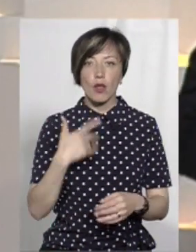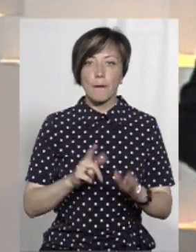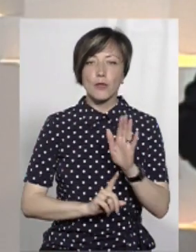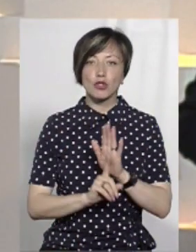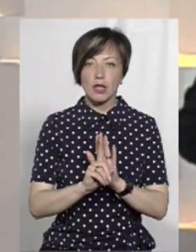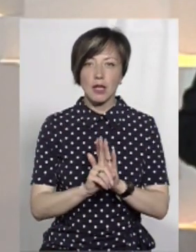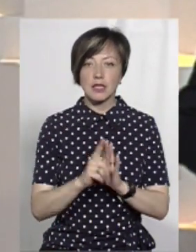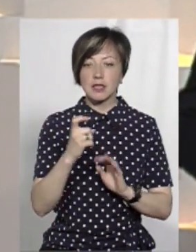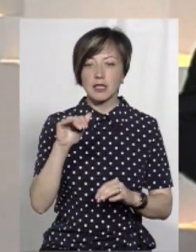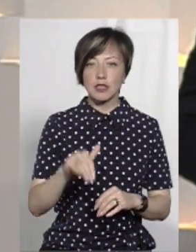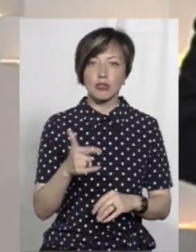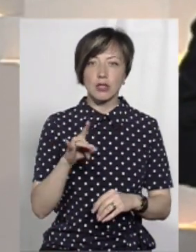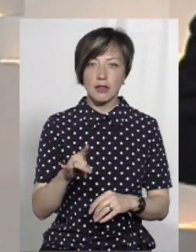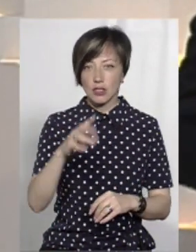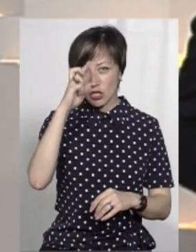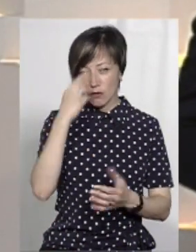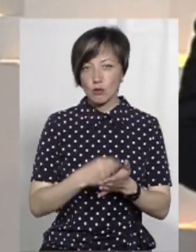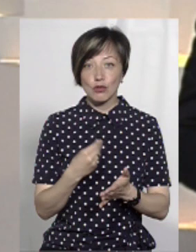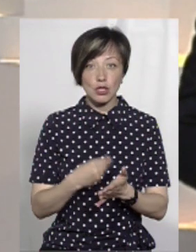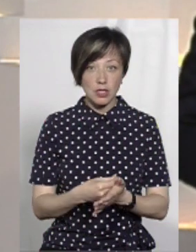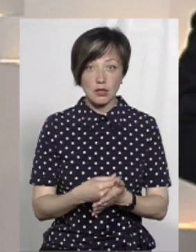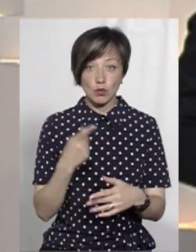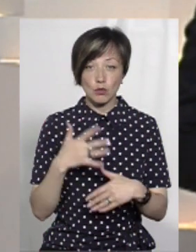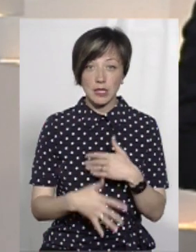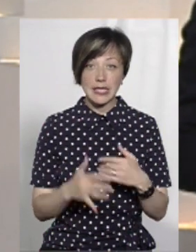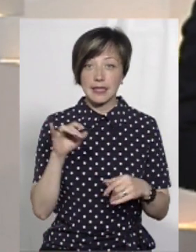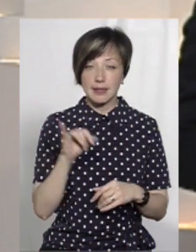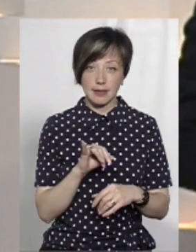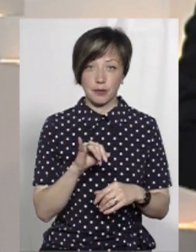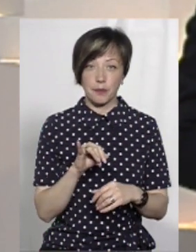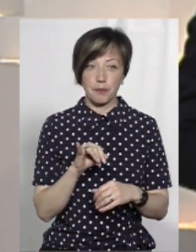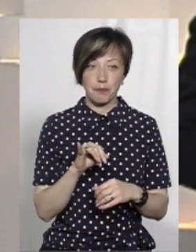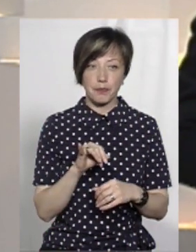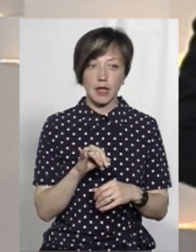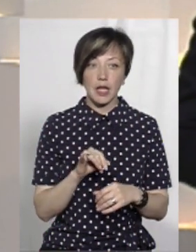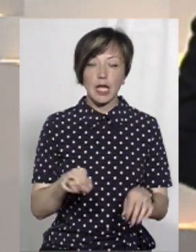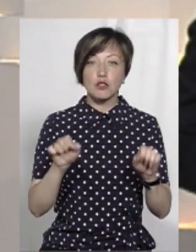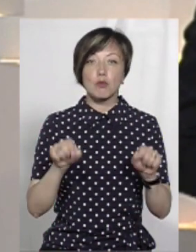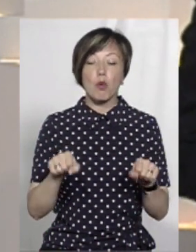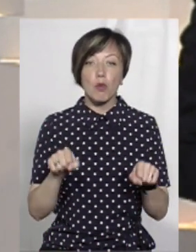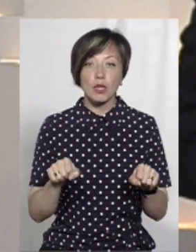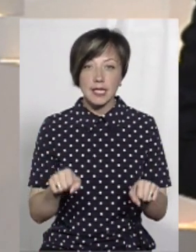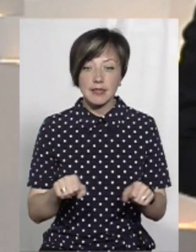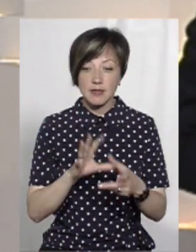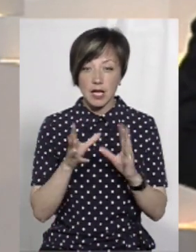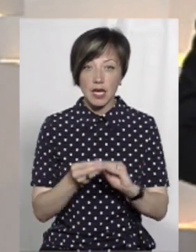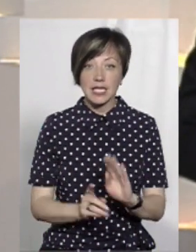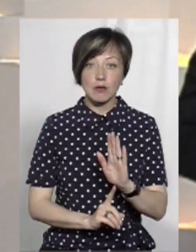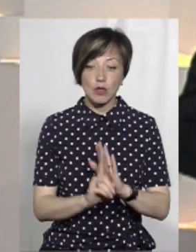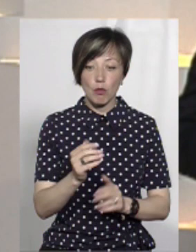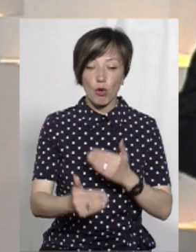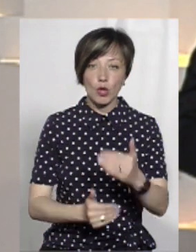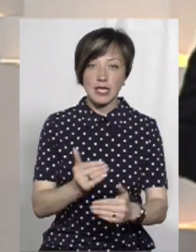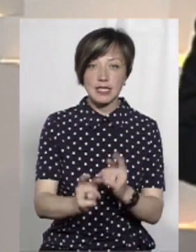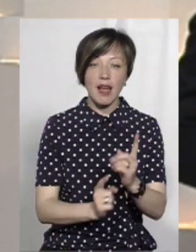починали з 100 тисяч гривень державний бюджет, розумієте, і спромогтися, взагалі запустити